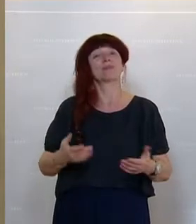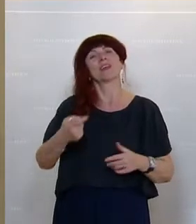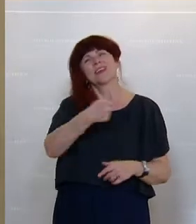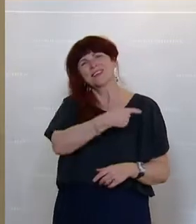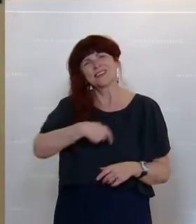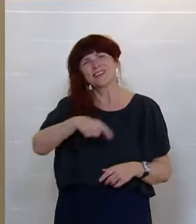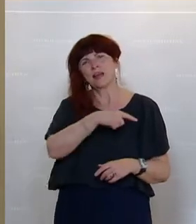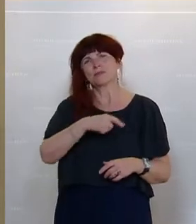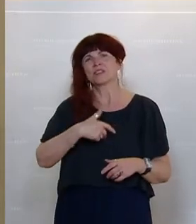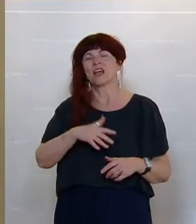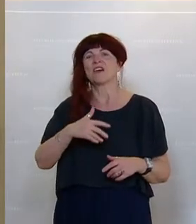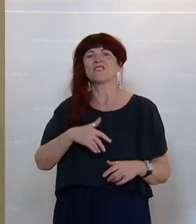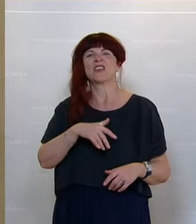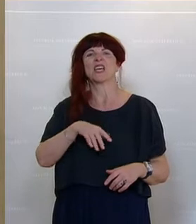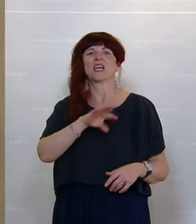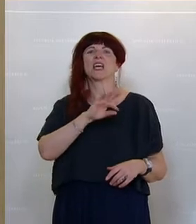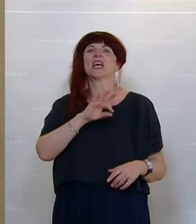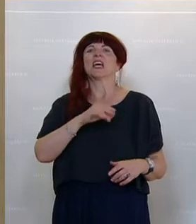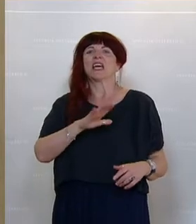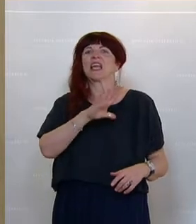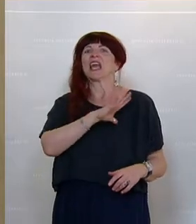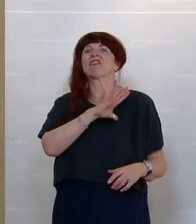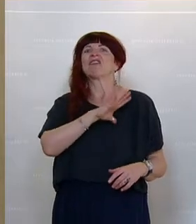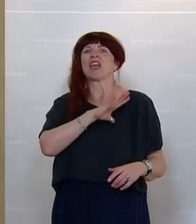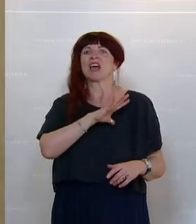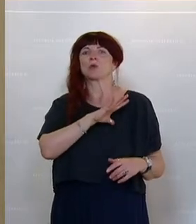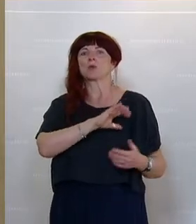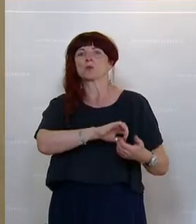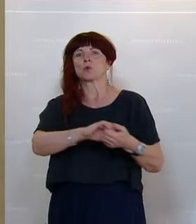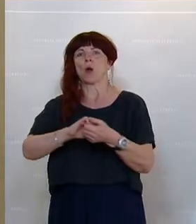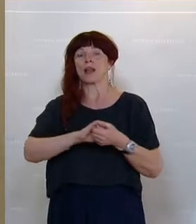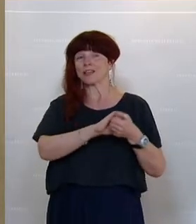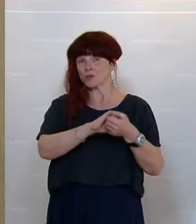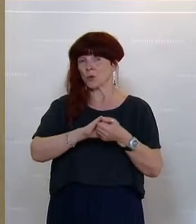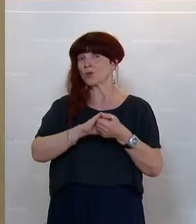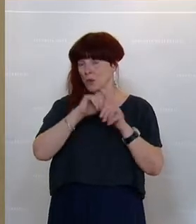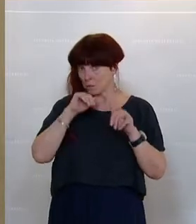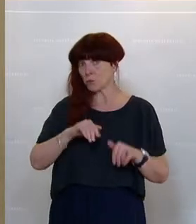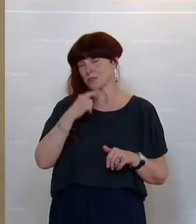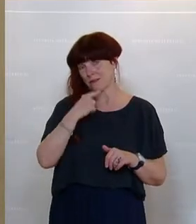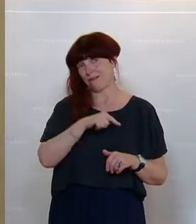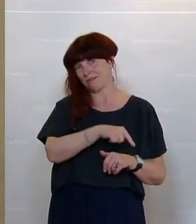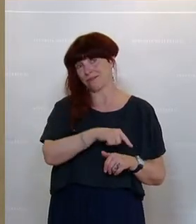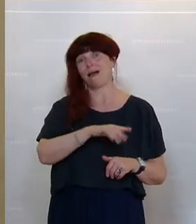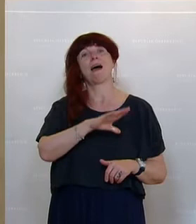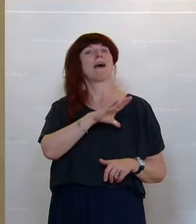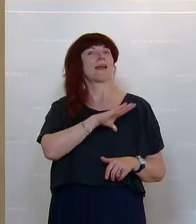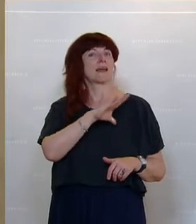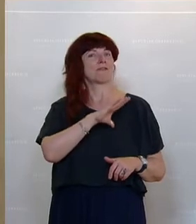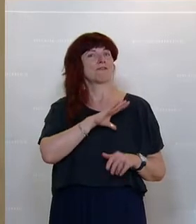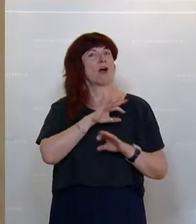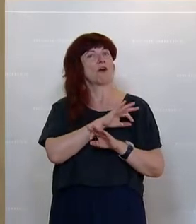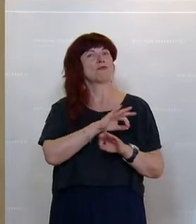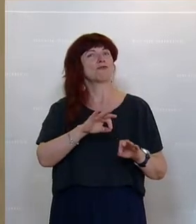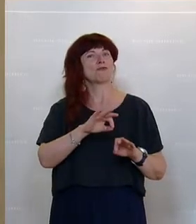einer Art Gefährdungskoalition. Sie gefährden hier, und ich sage das wirklich ganz deutlich, das Ansehen und das Vertrauen